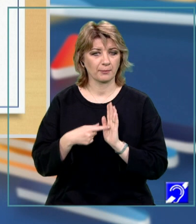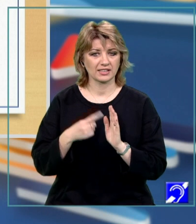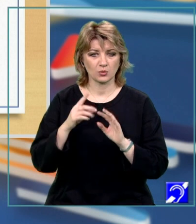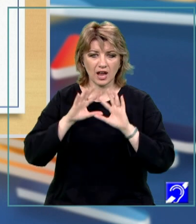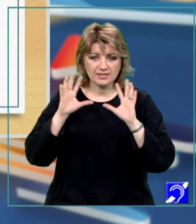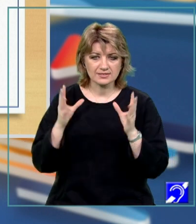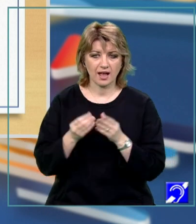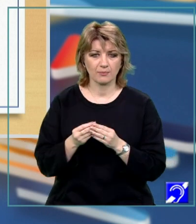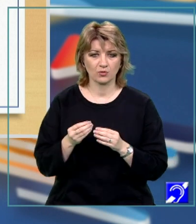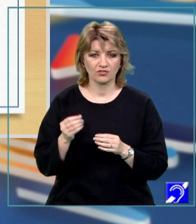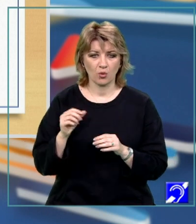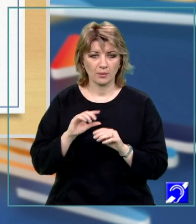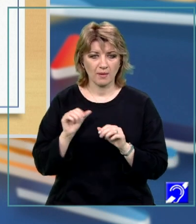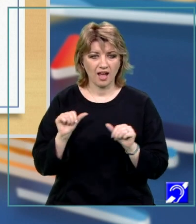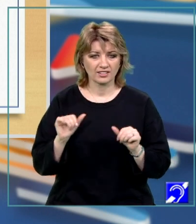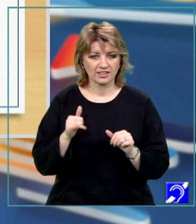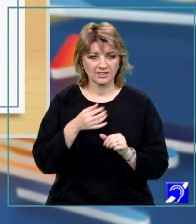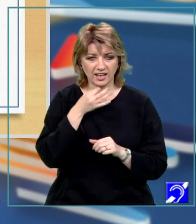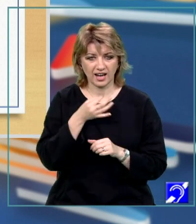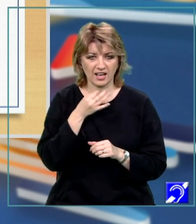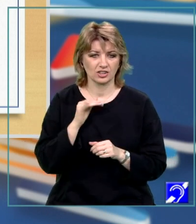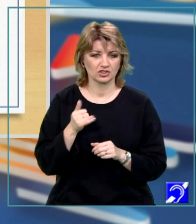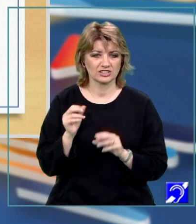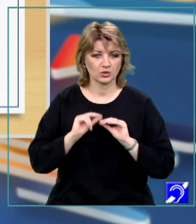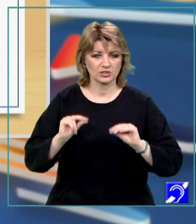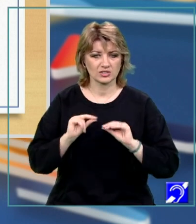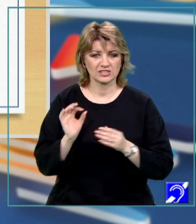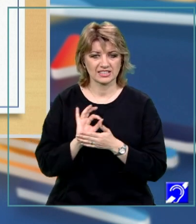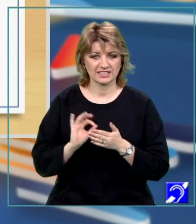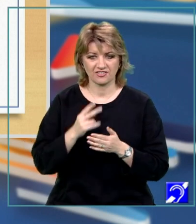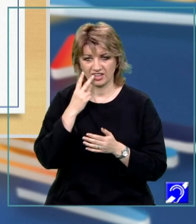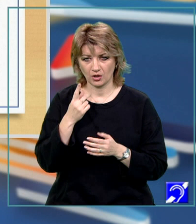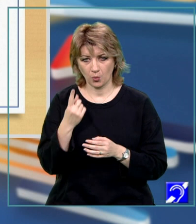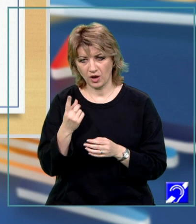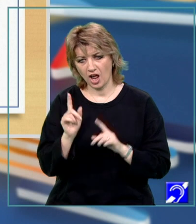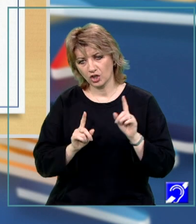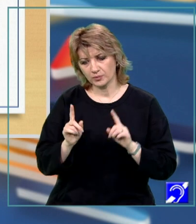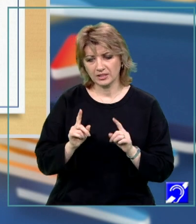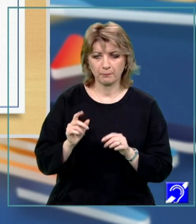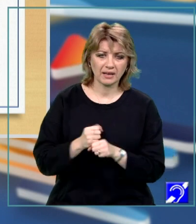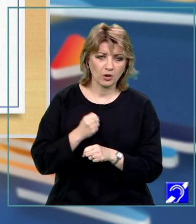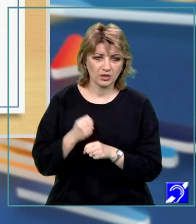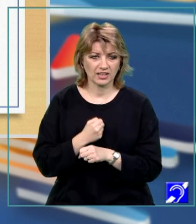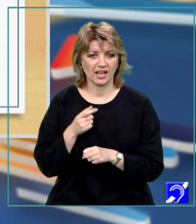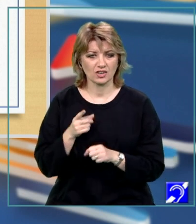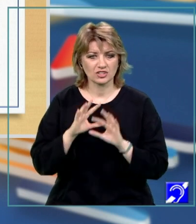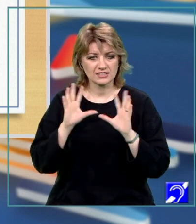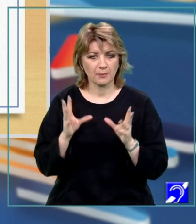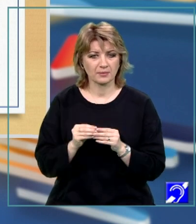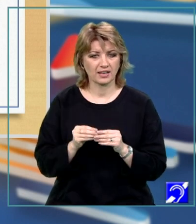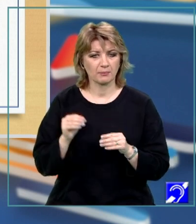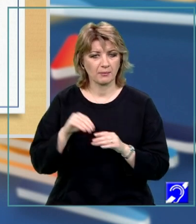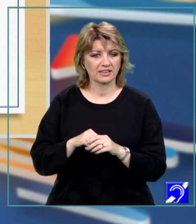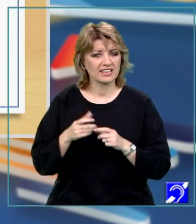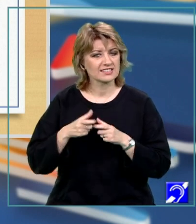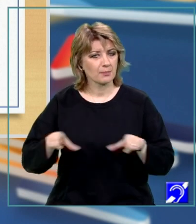ansamblu alcătuit din declarări și instrucțiuni scrise în vederea unei anumite prelucrări. Acest ansamblu este implementat separat și